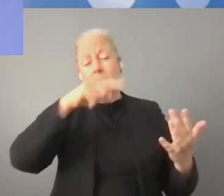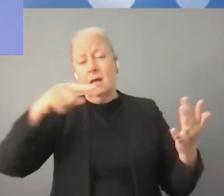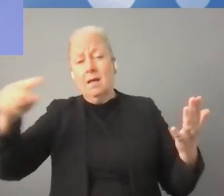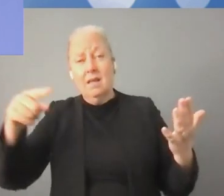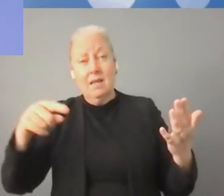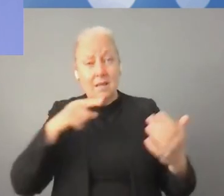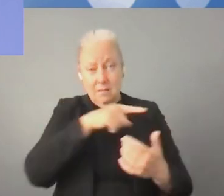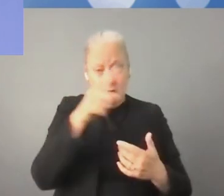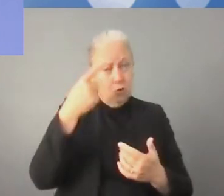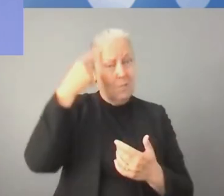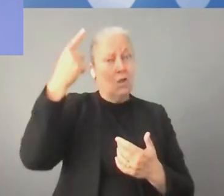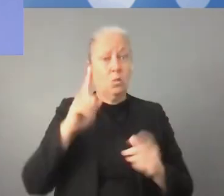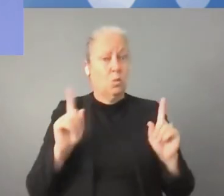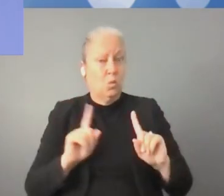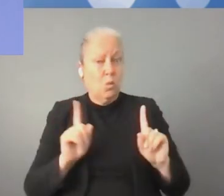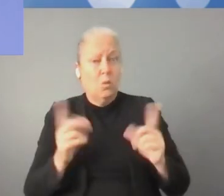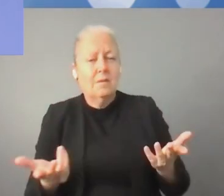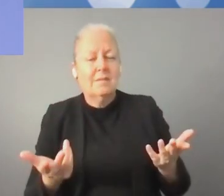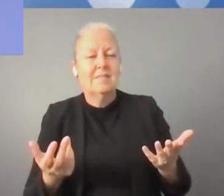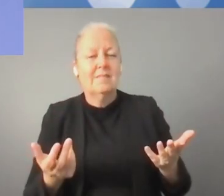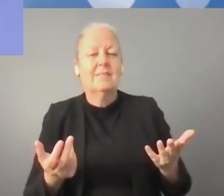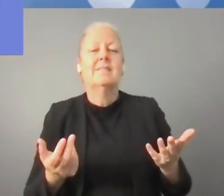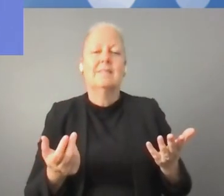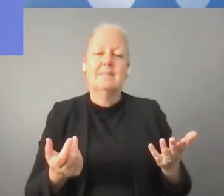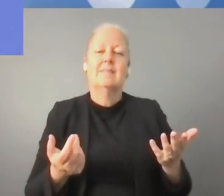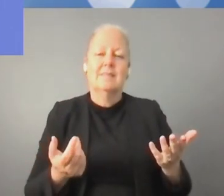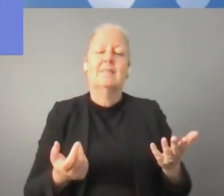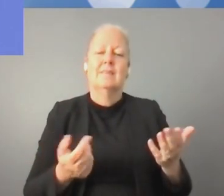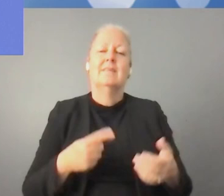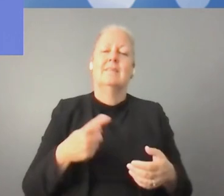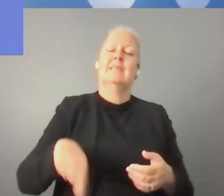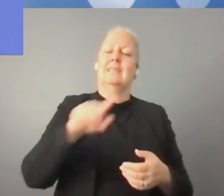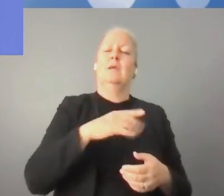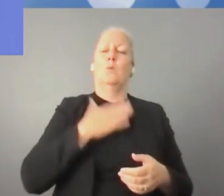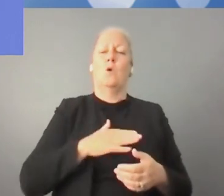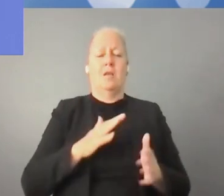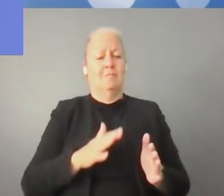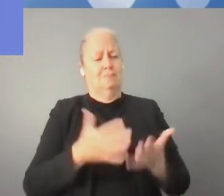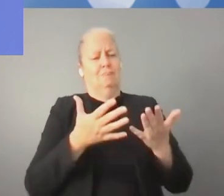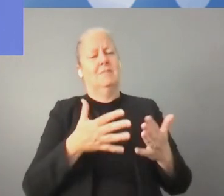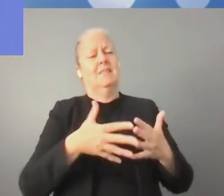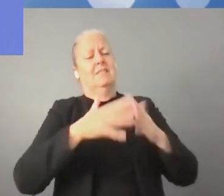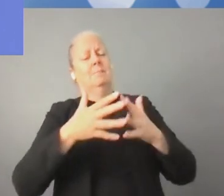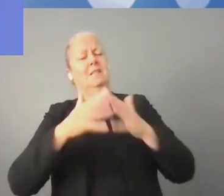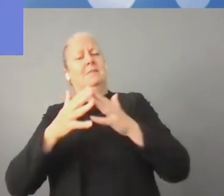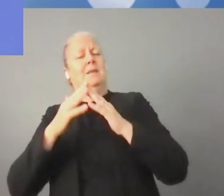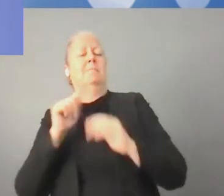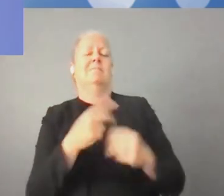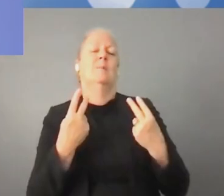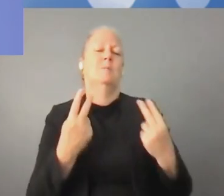جميعاً أن ندعم كل هذه الأشياء التي نستفيد منها